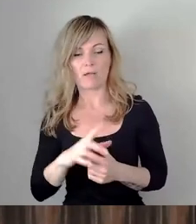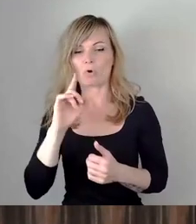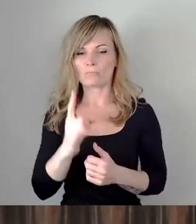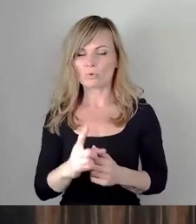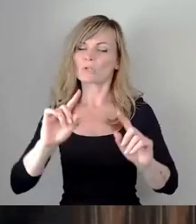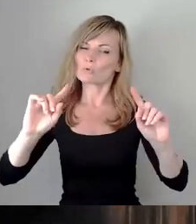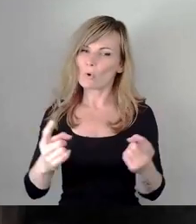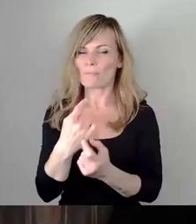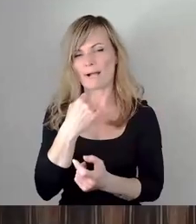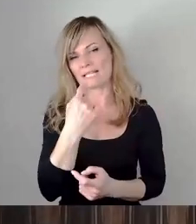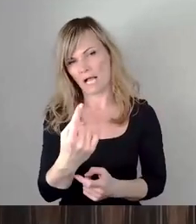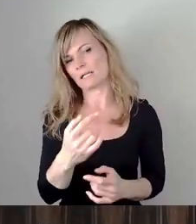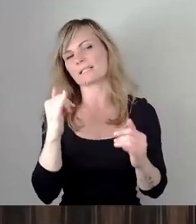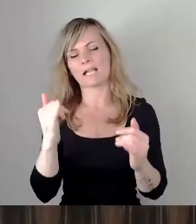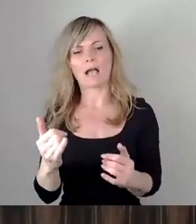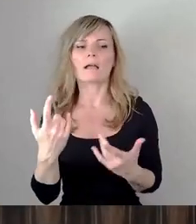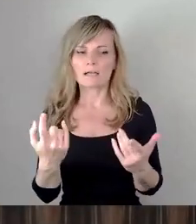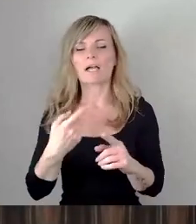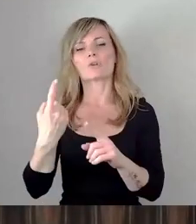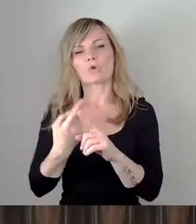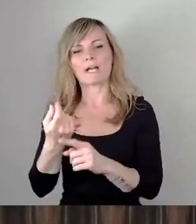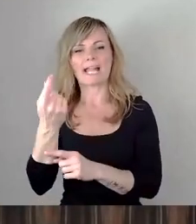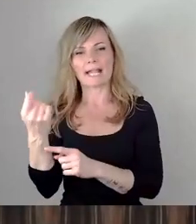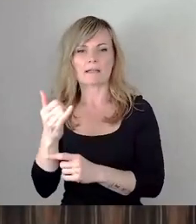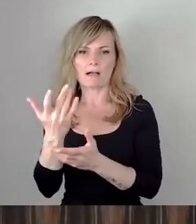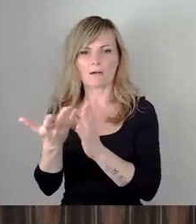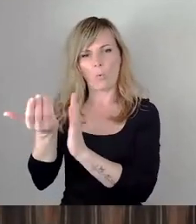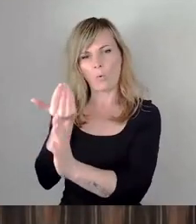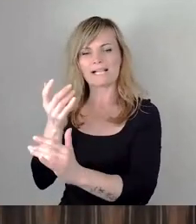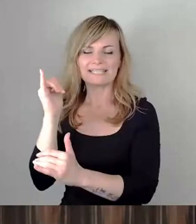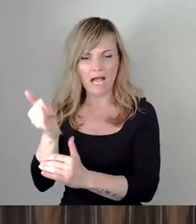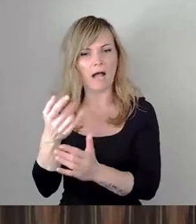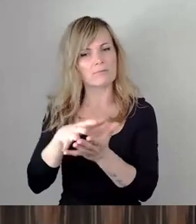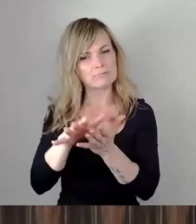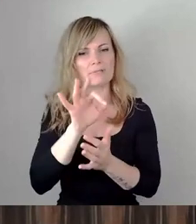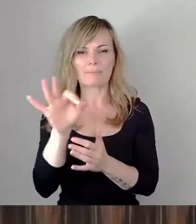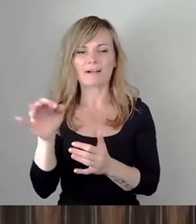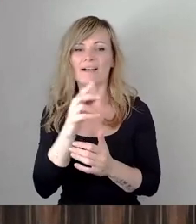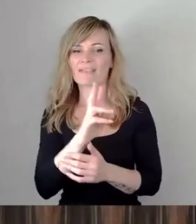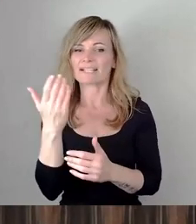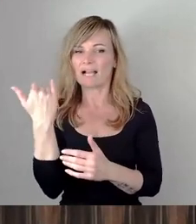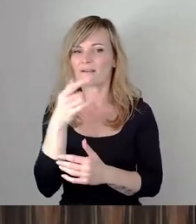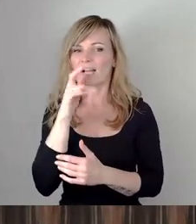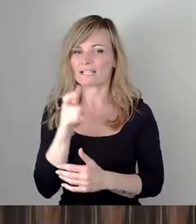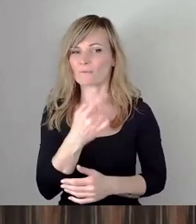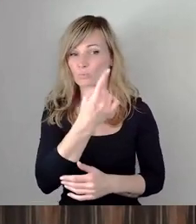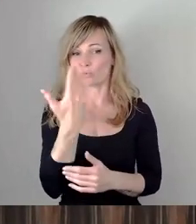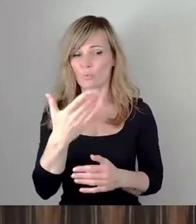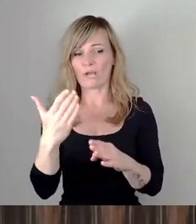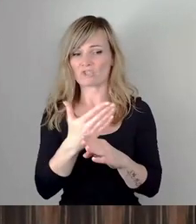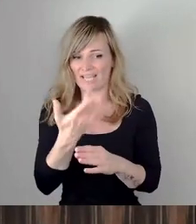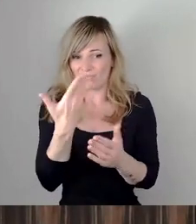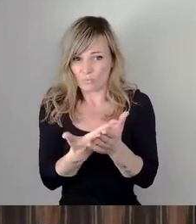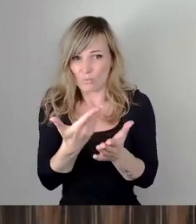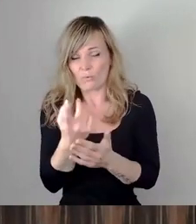sind sicherlich alles Steuergelder, aber die Verantwortlichen, die das also da entschieden haben, also man muss schon